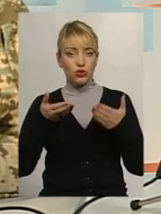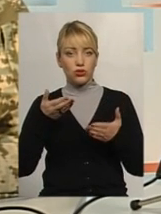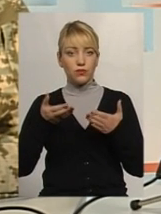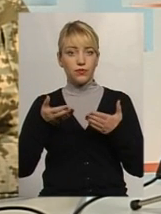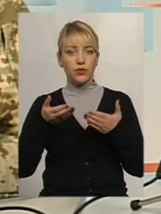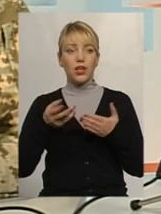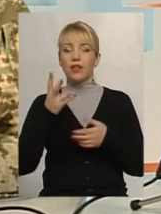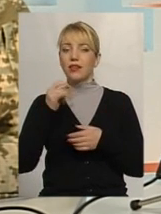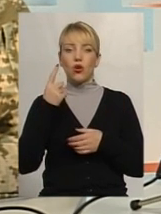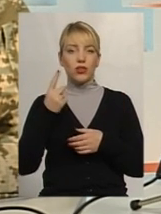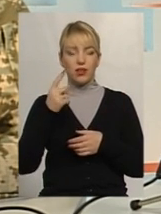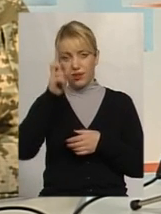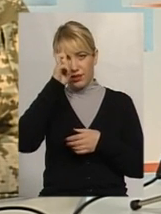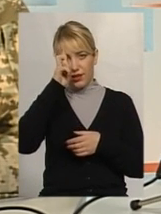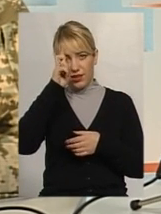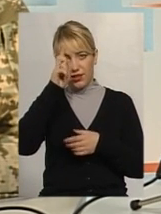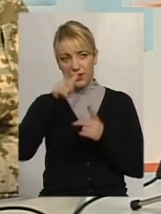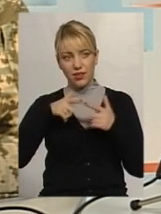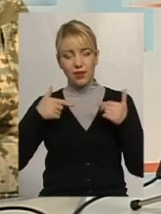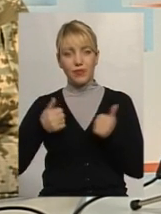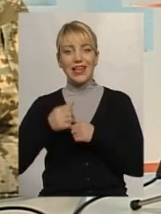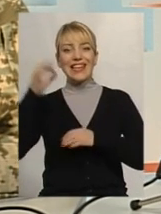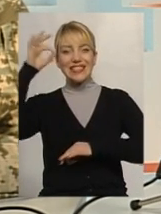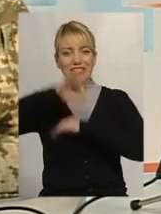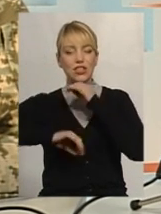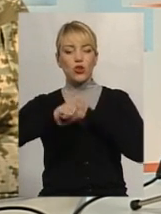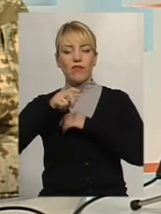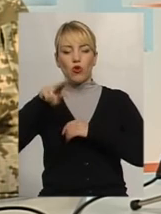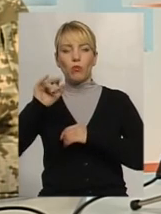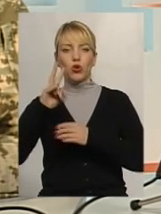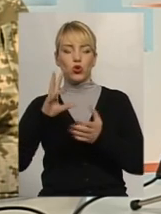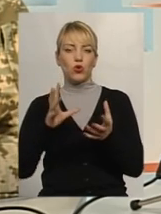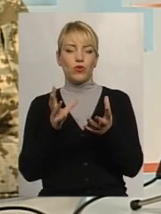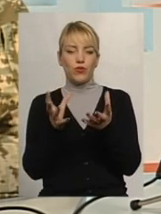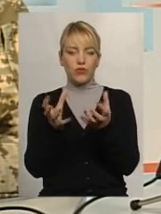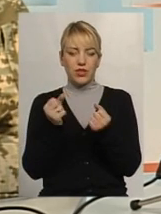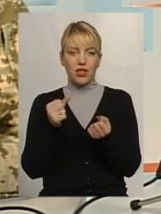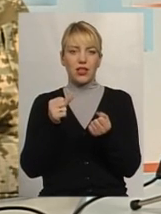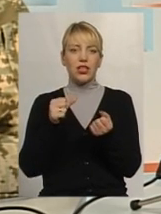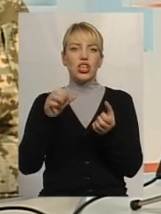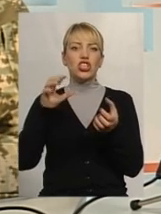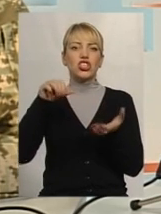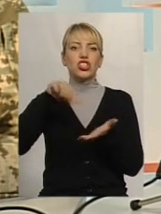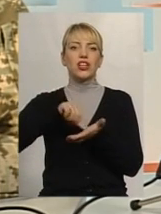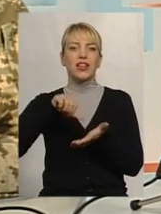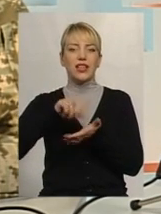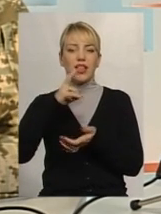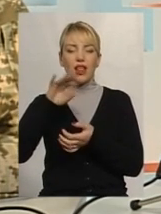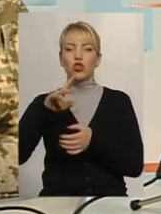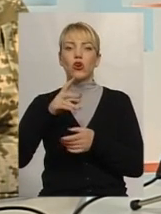жодна країна Східної Європи, яка набула членство в НАТО, вона не була готова на 100%.